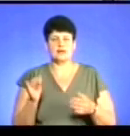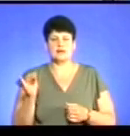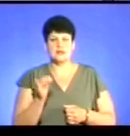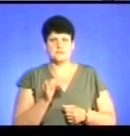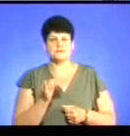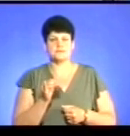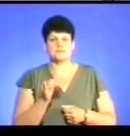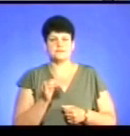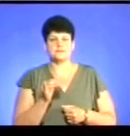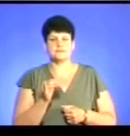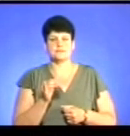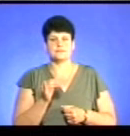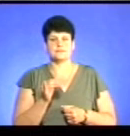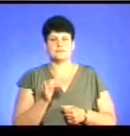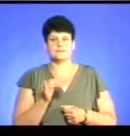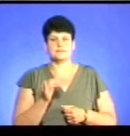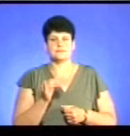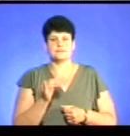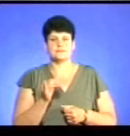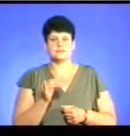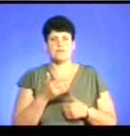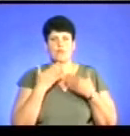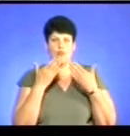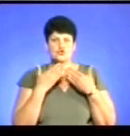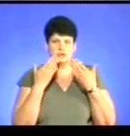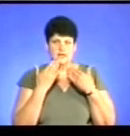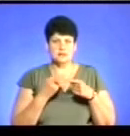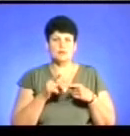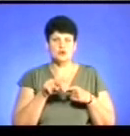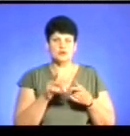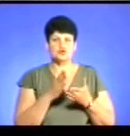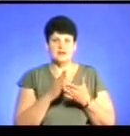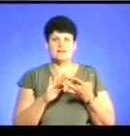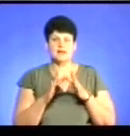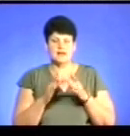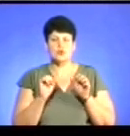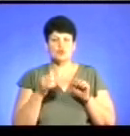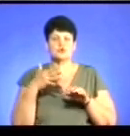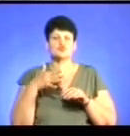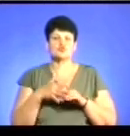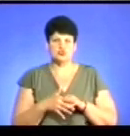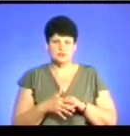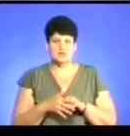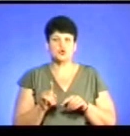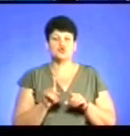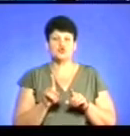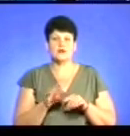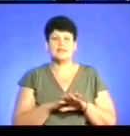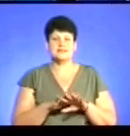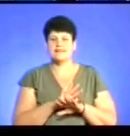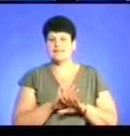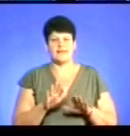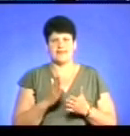скажімо, почитати про те, що відбувається в інтернеті, то можна зрозуміти, що населення не дуже є